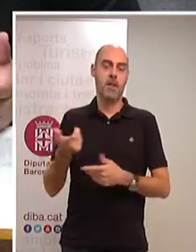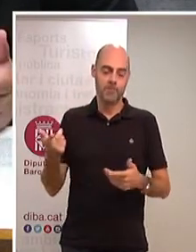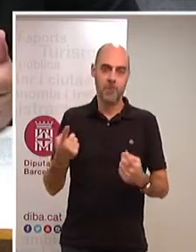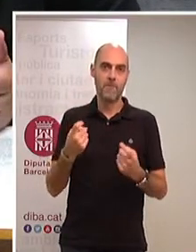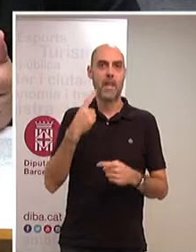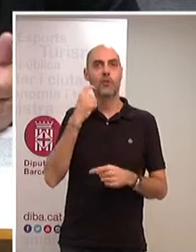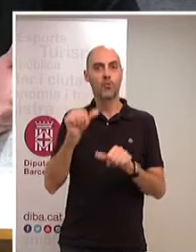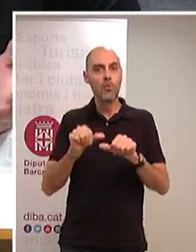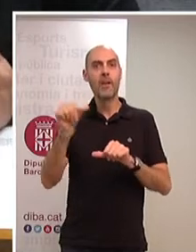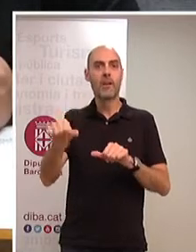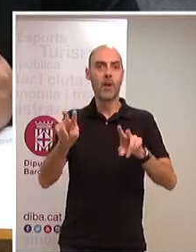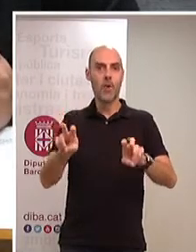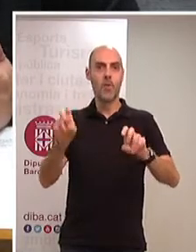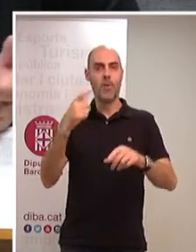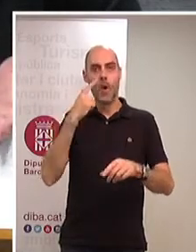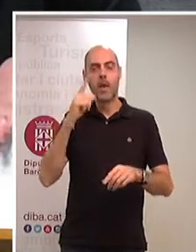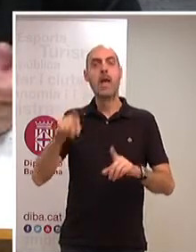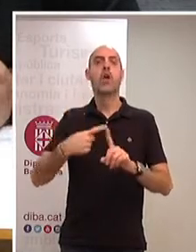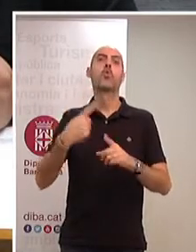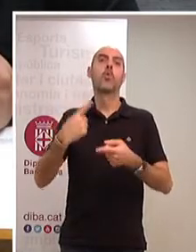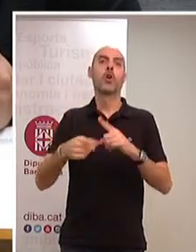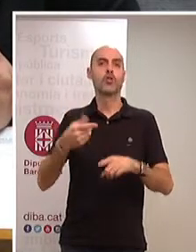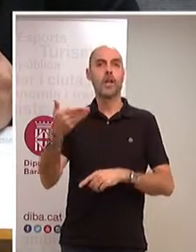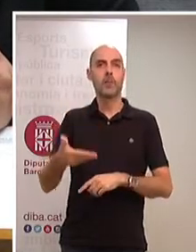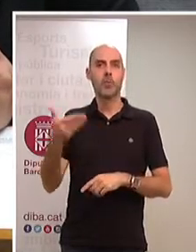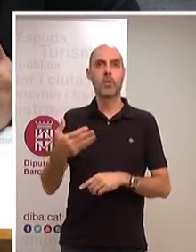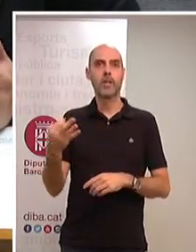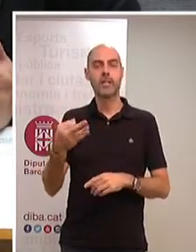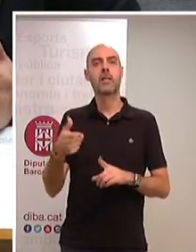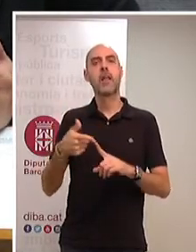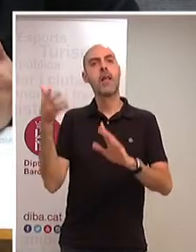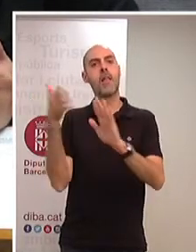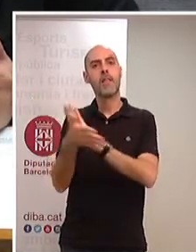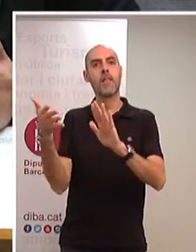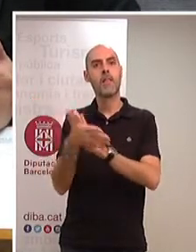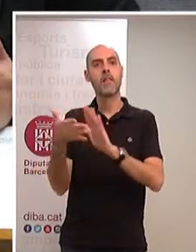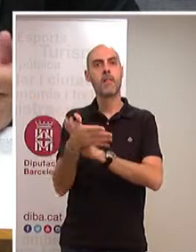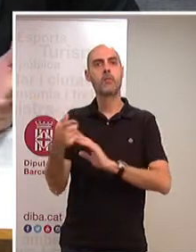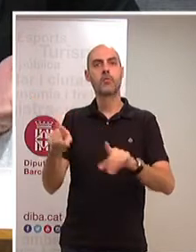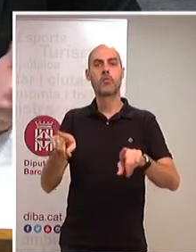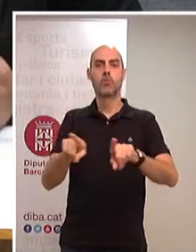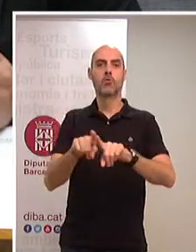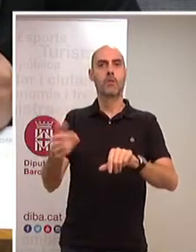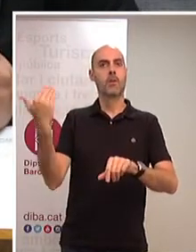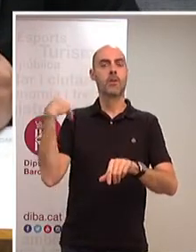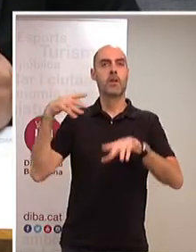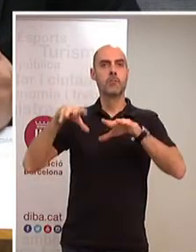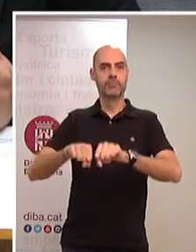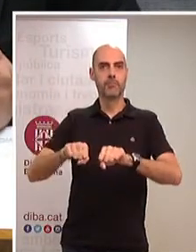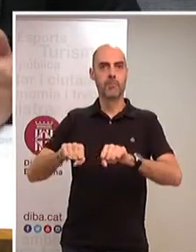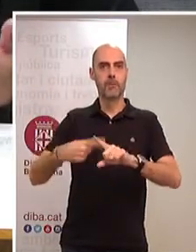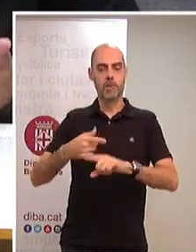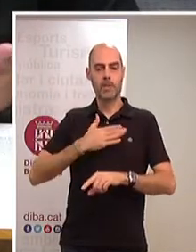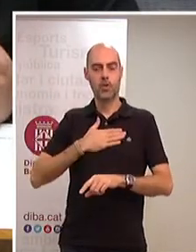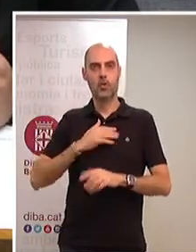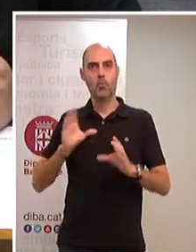que hem fet un element, una cosa que em sembla que és important, hem buscat el discurs que va fer vostè a la seva presa de posació i el discurs que vam fer nosaltres com